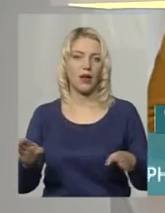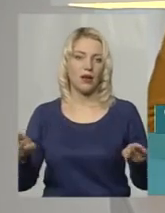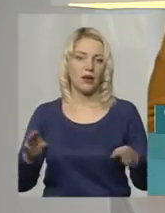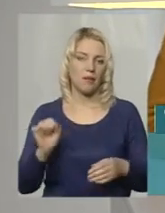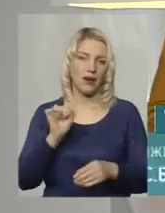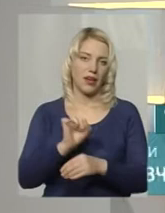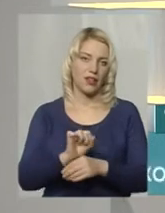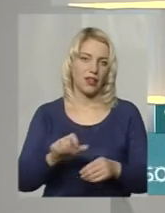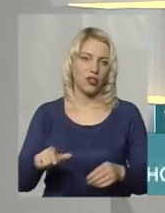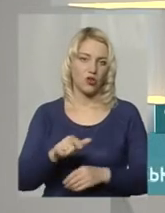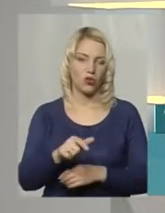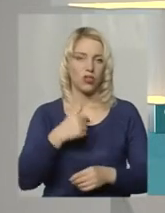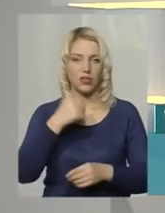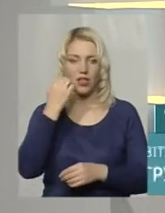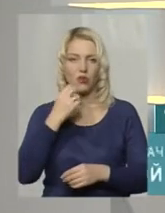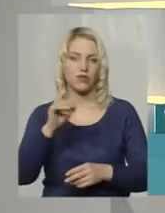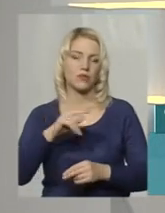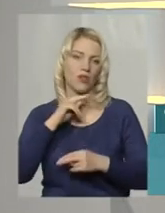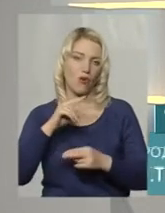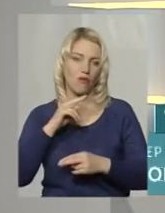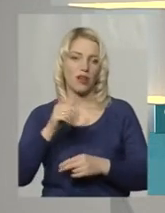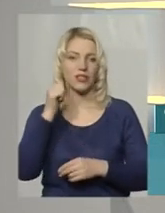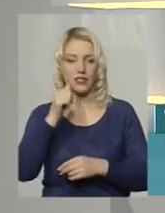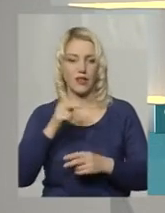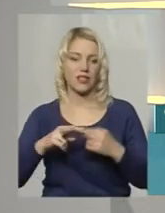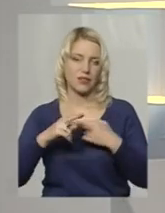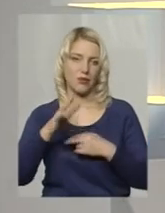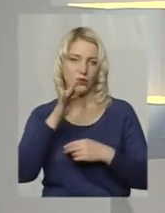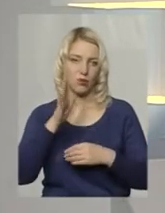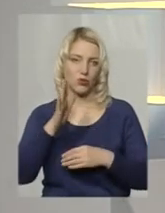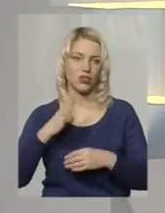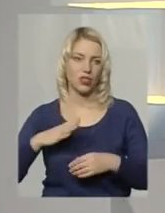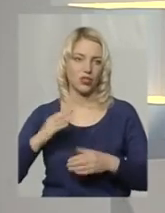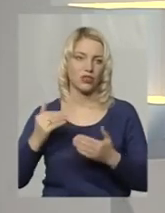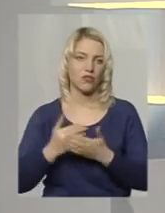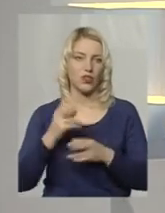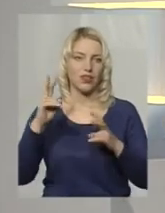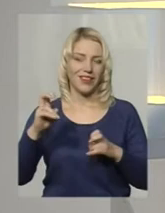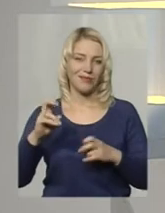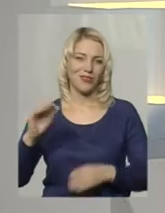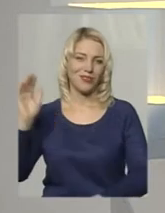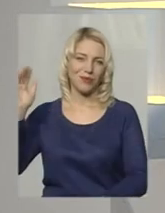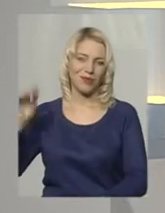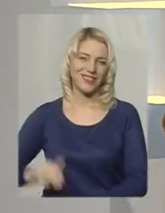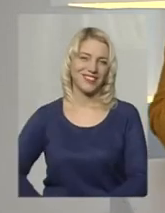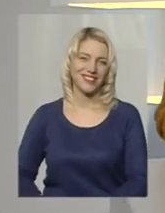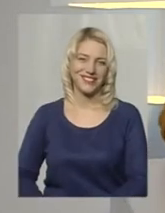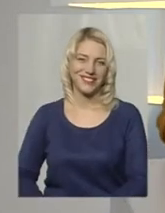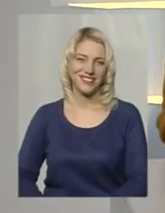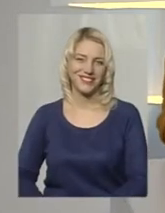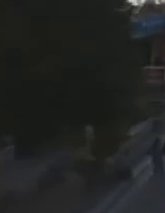доріг. Я дякую всім за увагу. Завтра о цій же порі чекатиму вас із новою темою. Доброго вечора і нехай щастить.